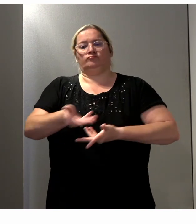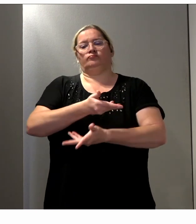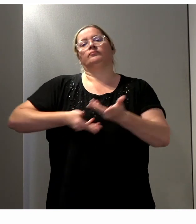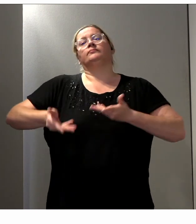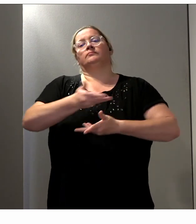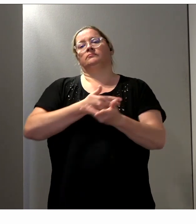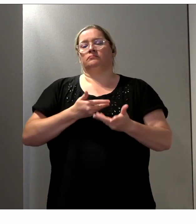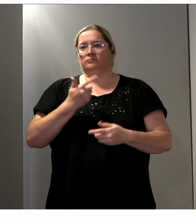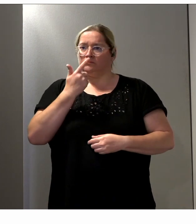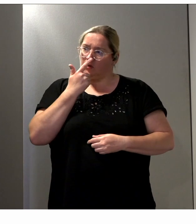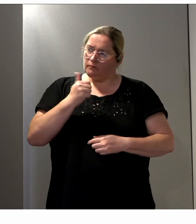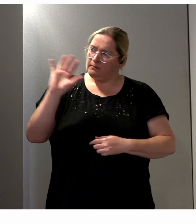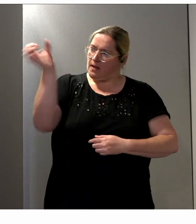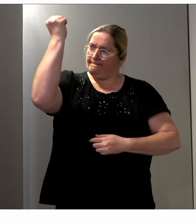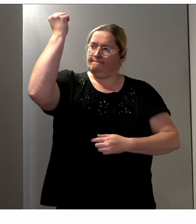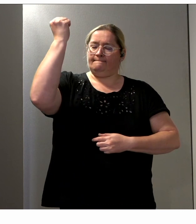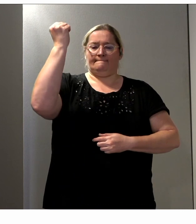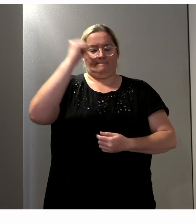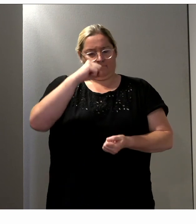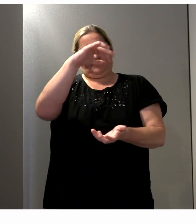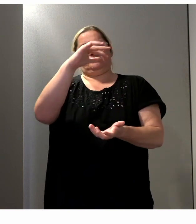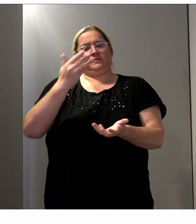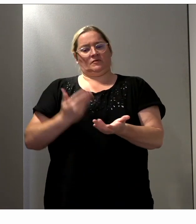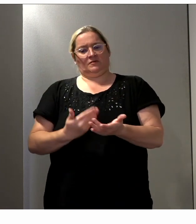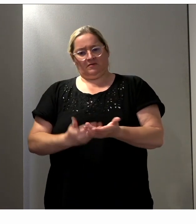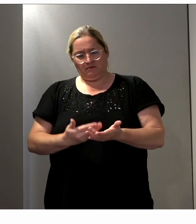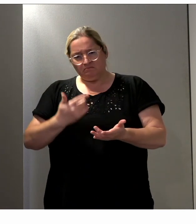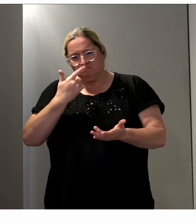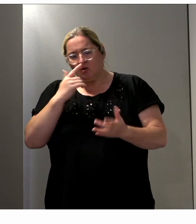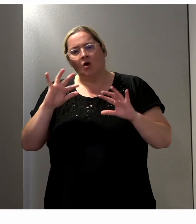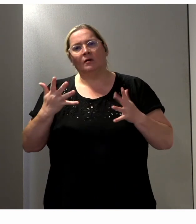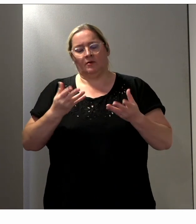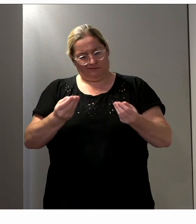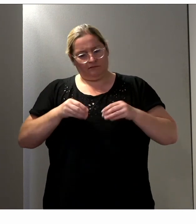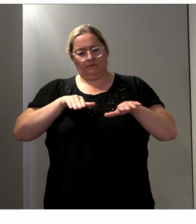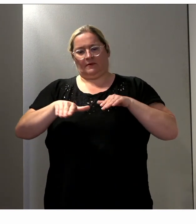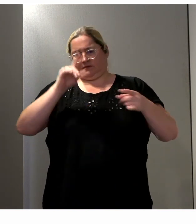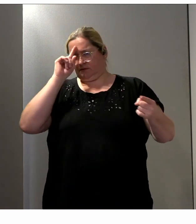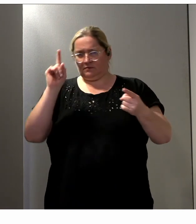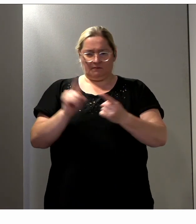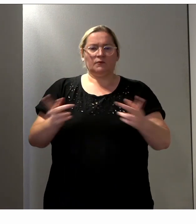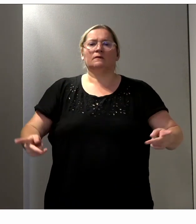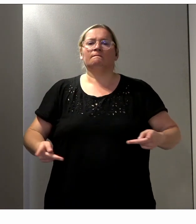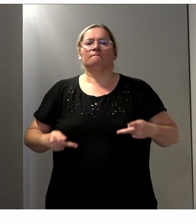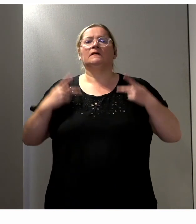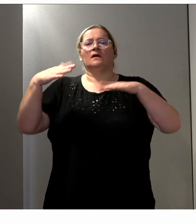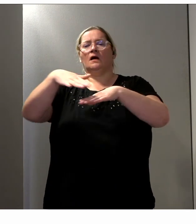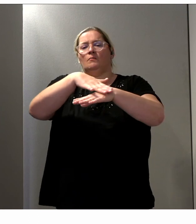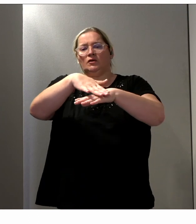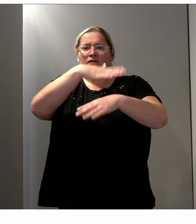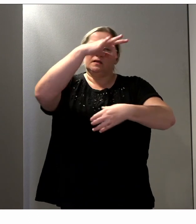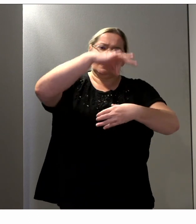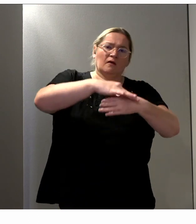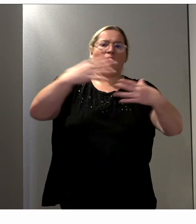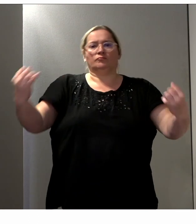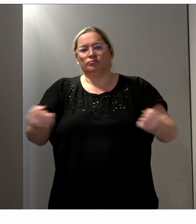prenez ce qui vient d'être dit et comment envisager d'observer cette vie politique de